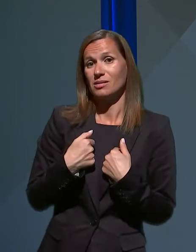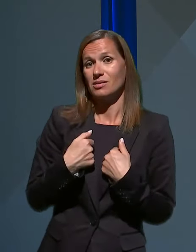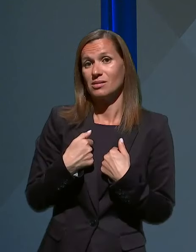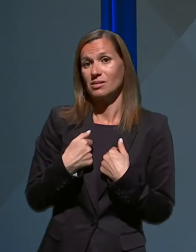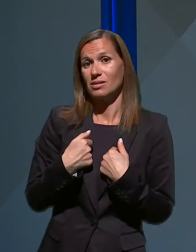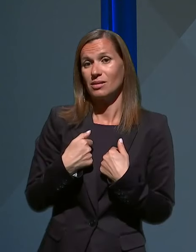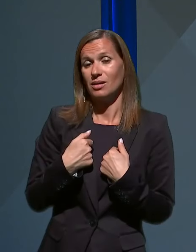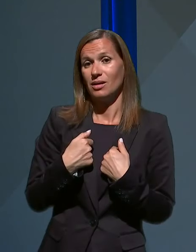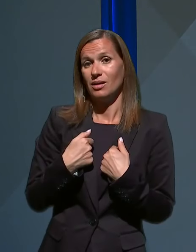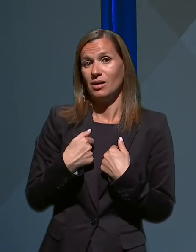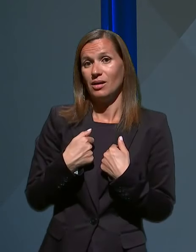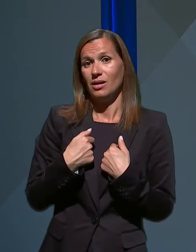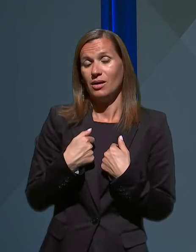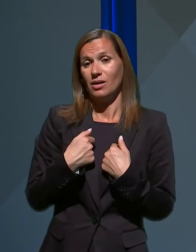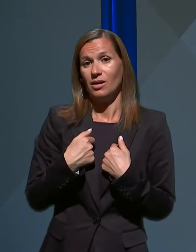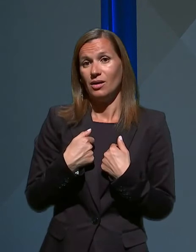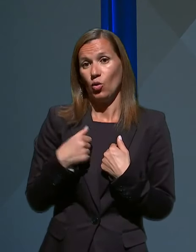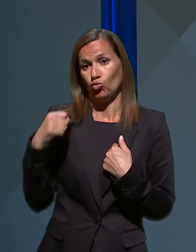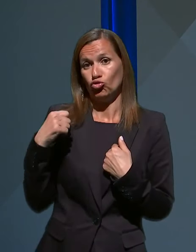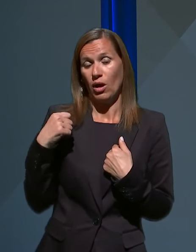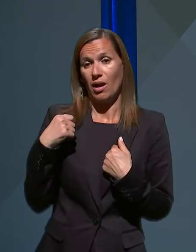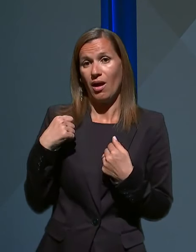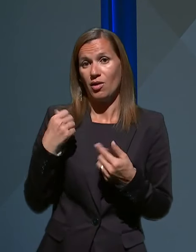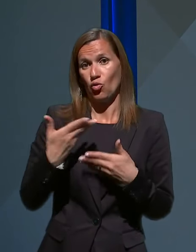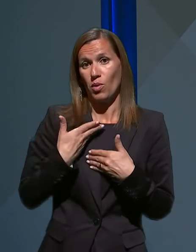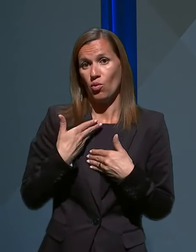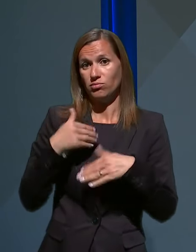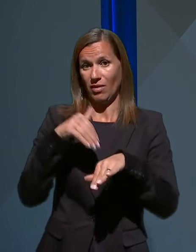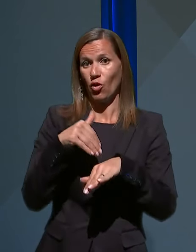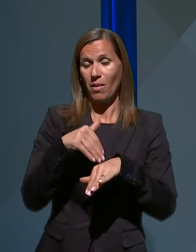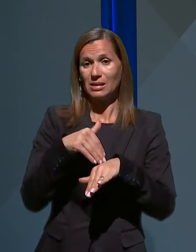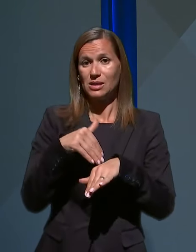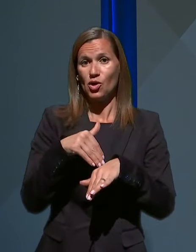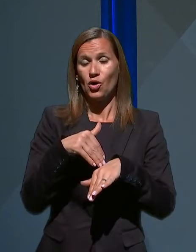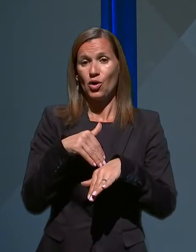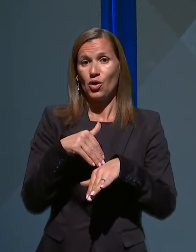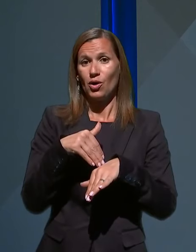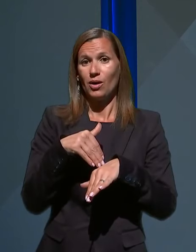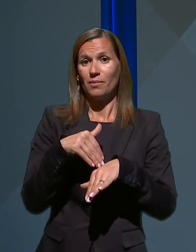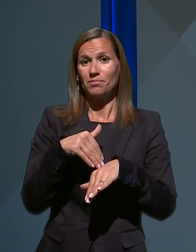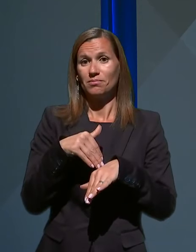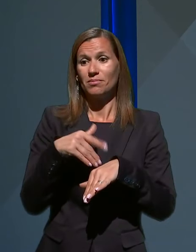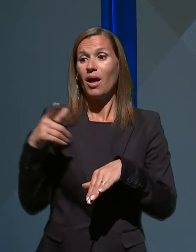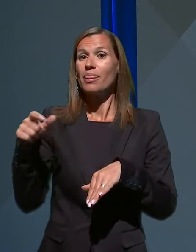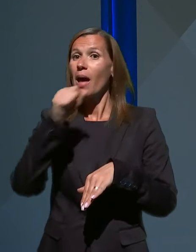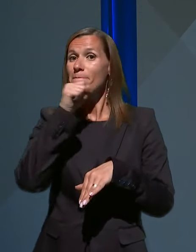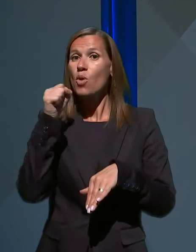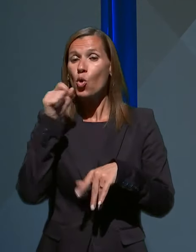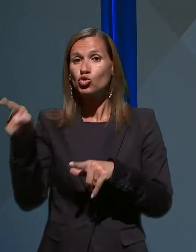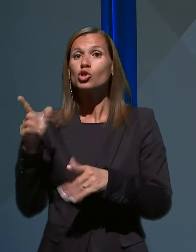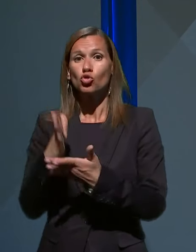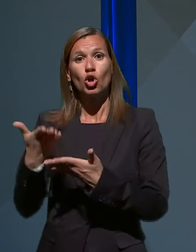torej, na tenčneje včere obveščen, so na strani pošte dobili vse potrebno